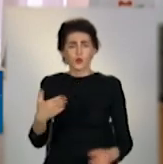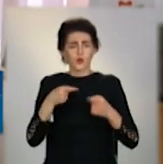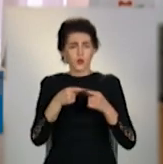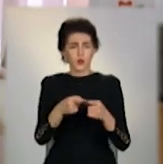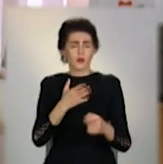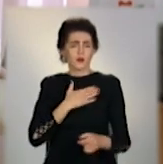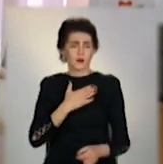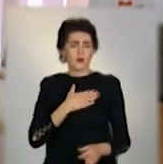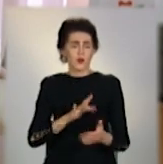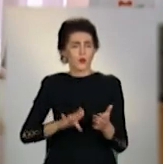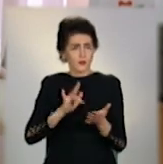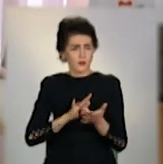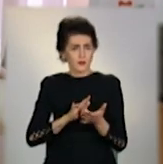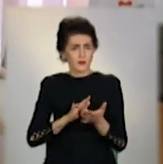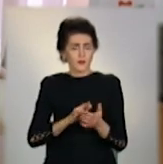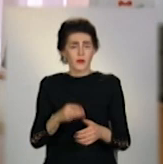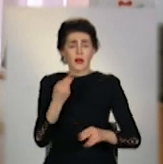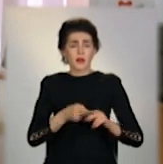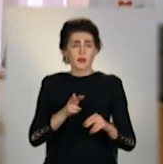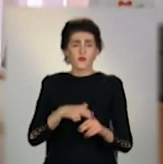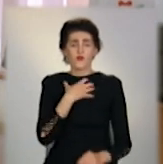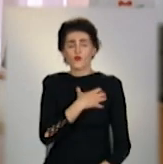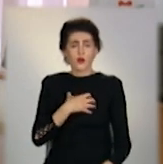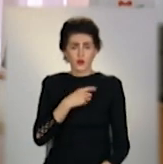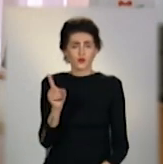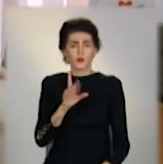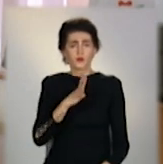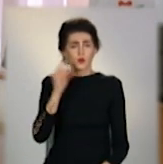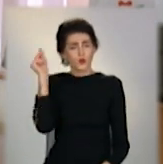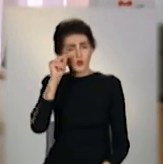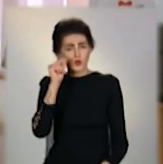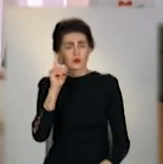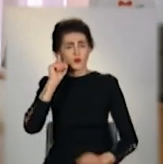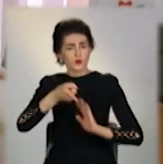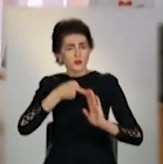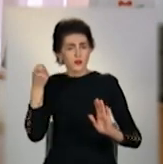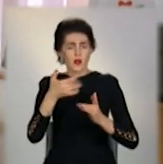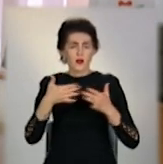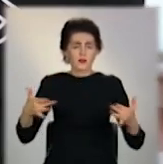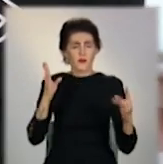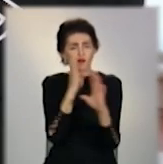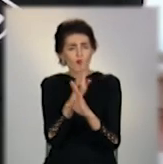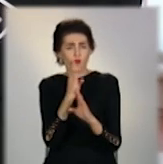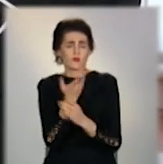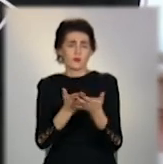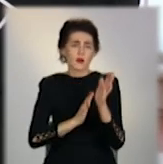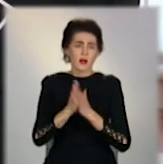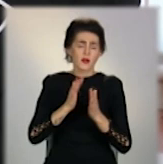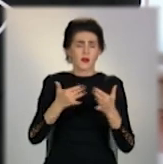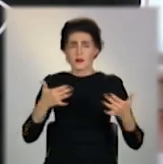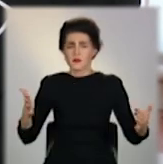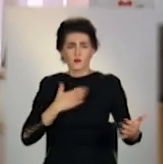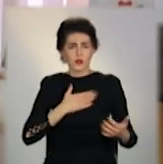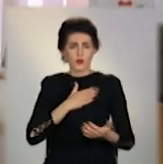нашого рідного міста. І дуже важливо було те, що вони вивчали природу, флору і фауну нашого рідного